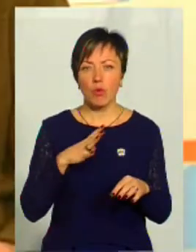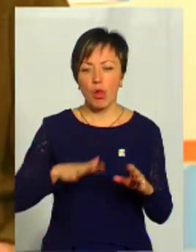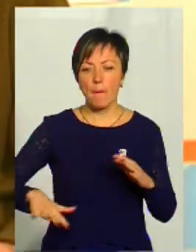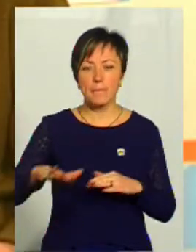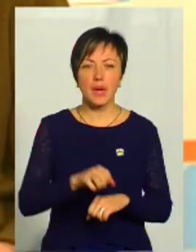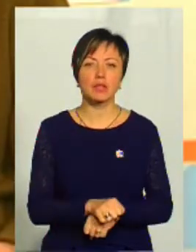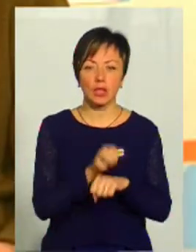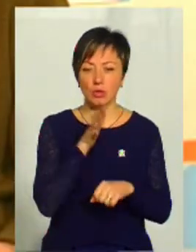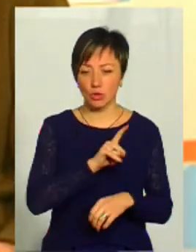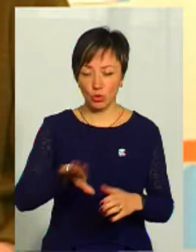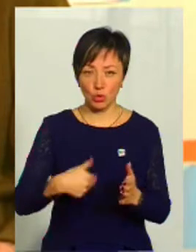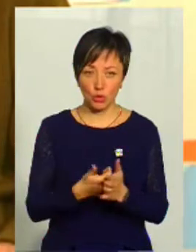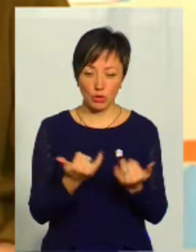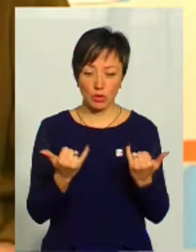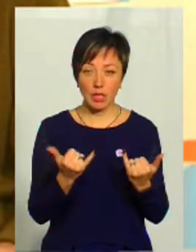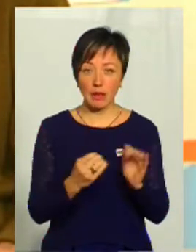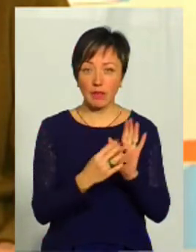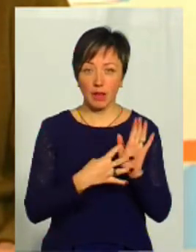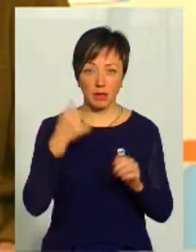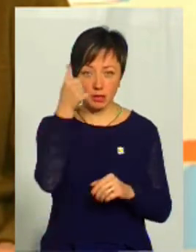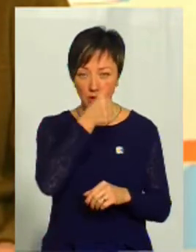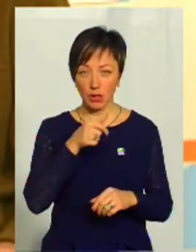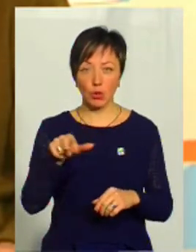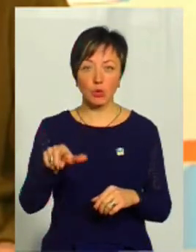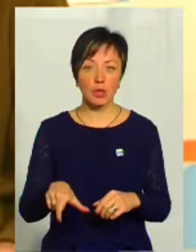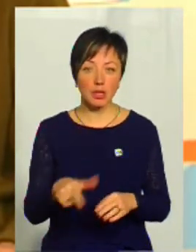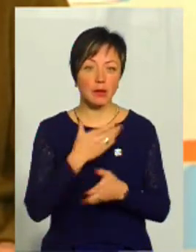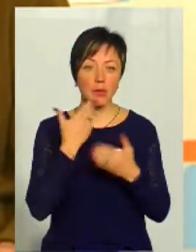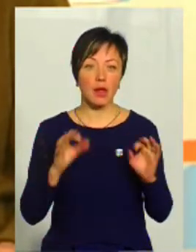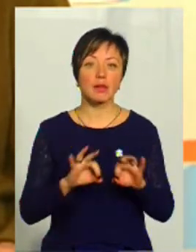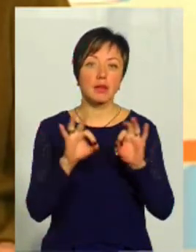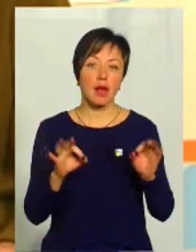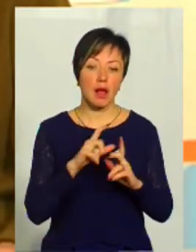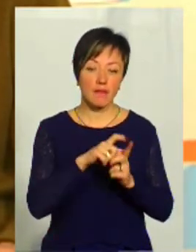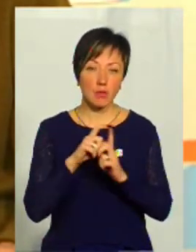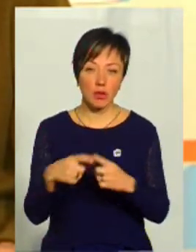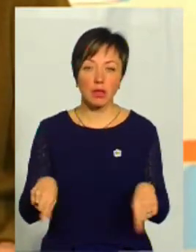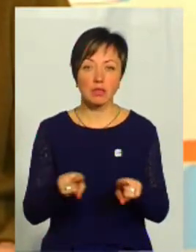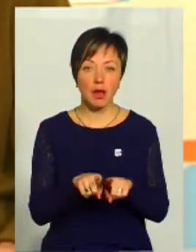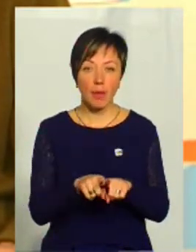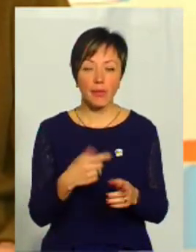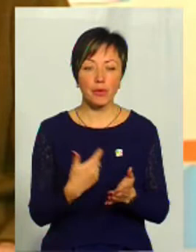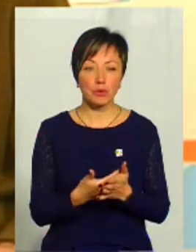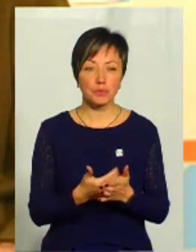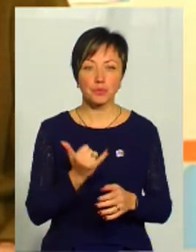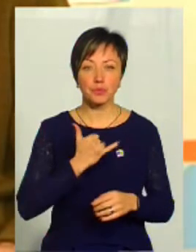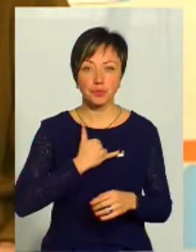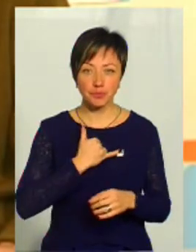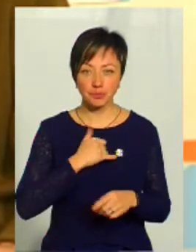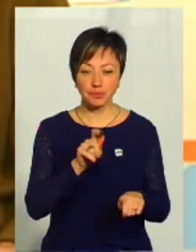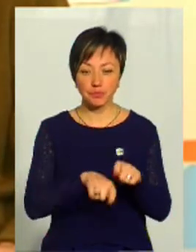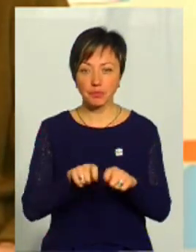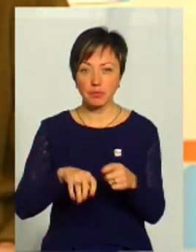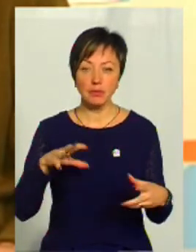за майданівські часи, і до цього часу, на сьогодні, 19-й рік, людина не має ніяких відповідей. Так само, от в нашому